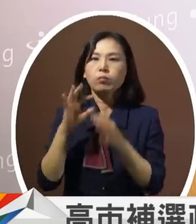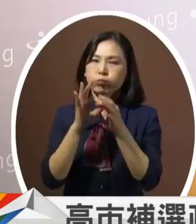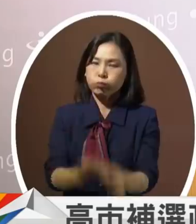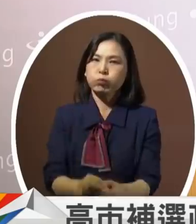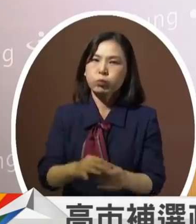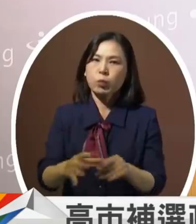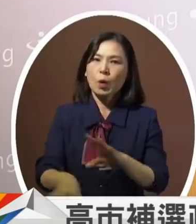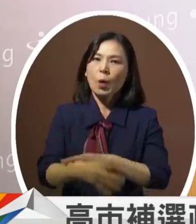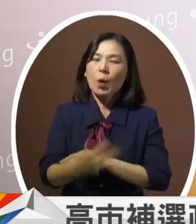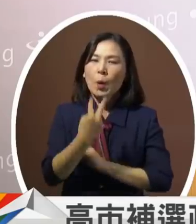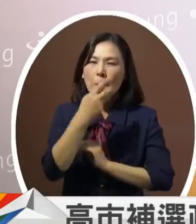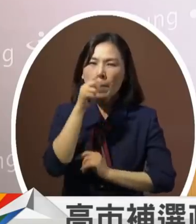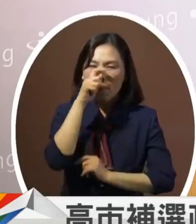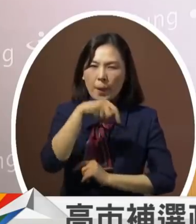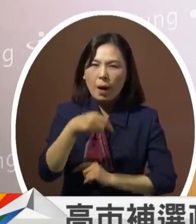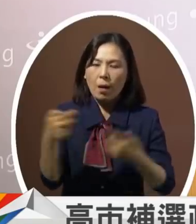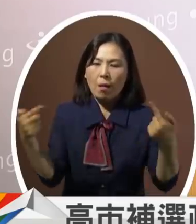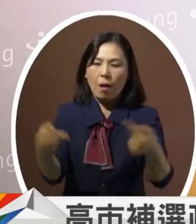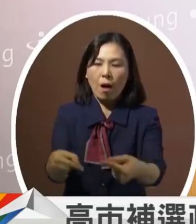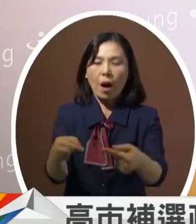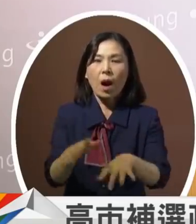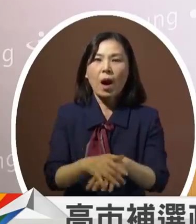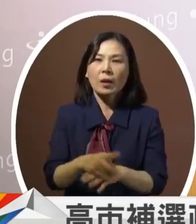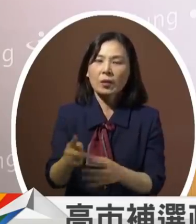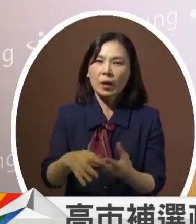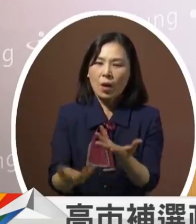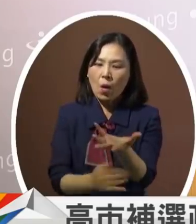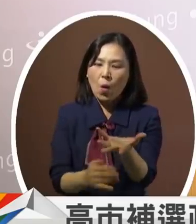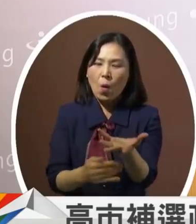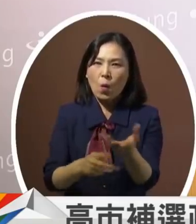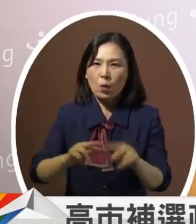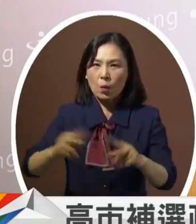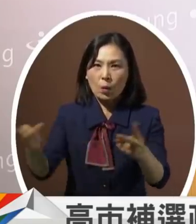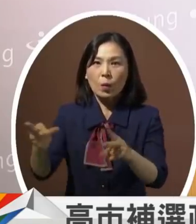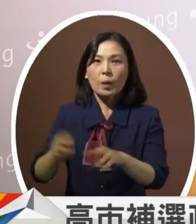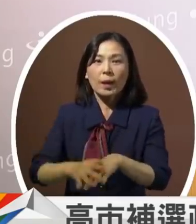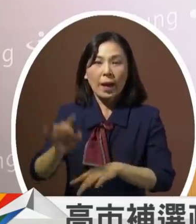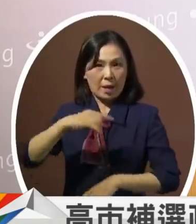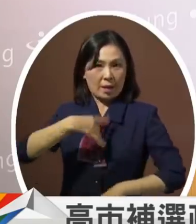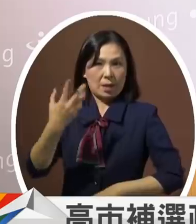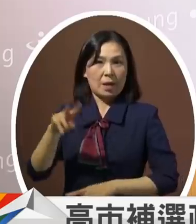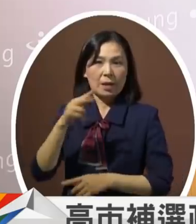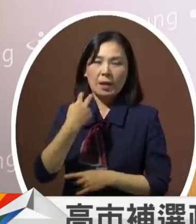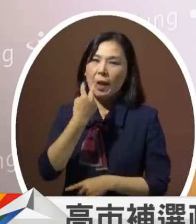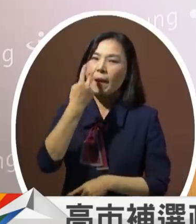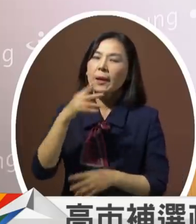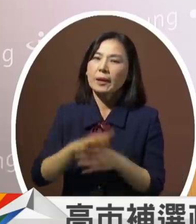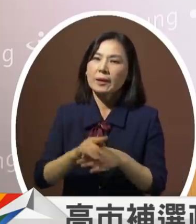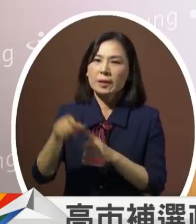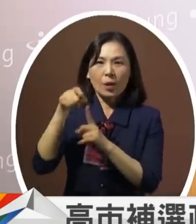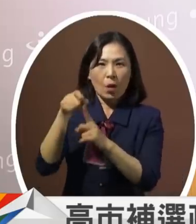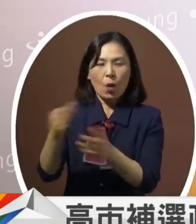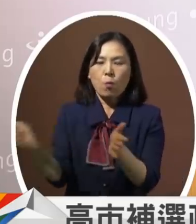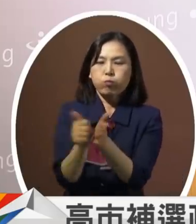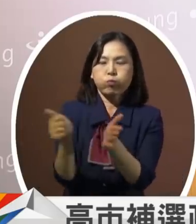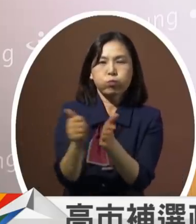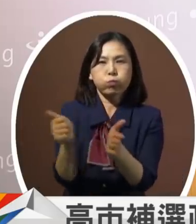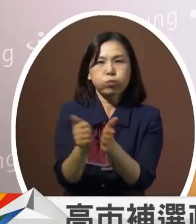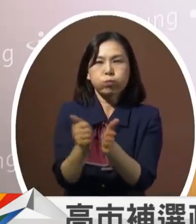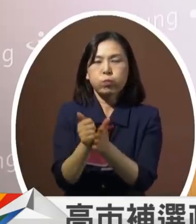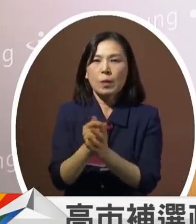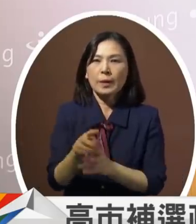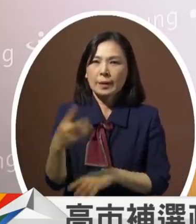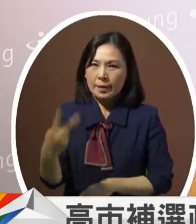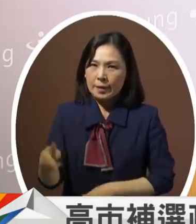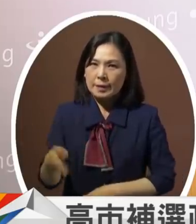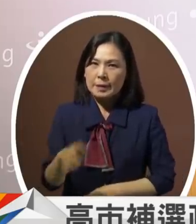空污减量工业锅炉改用天然气奖励电动机车提高公共运输搭乘率加强取缔